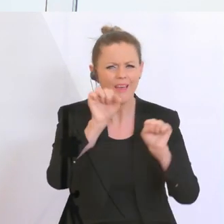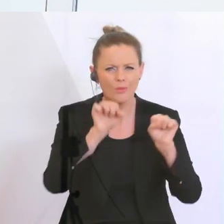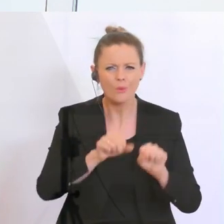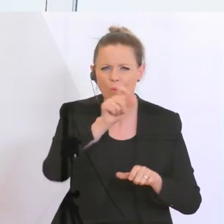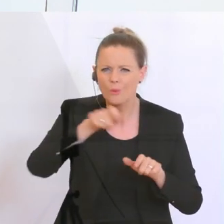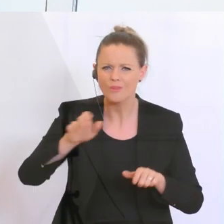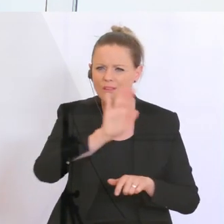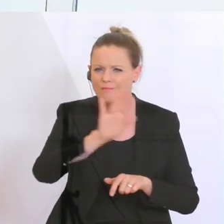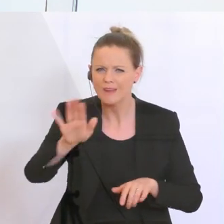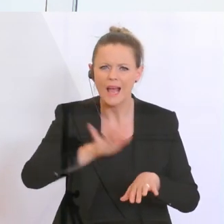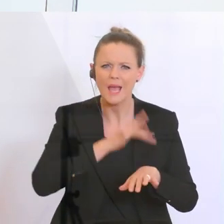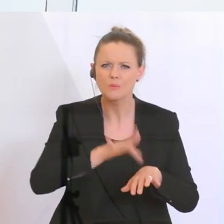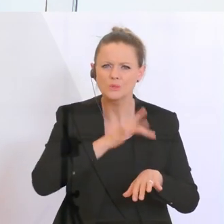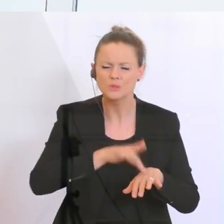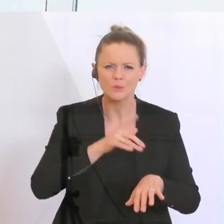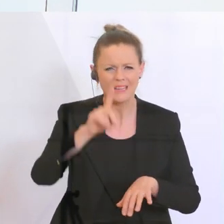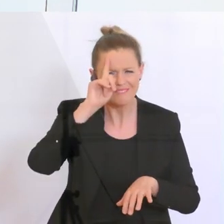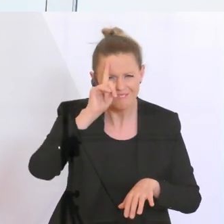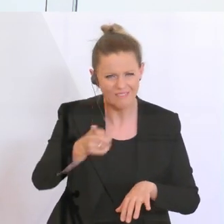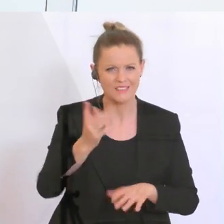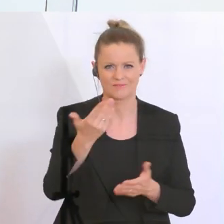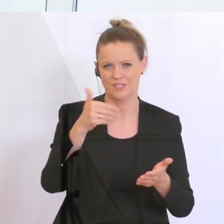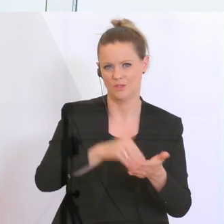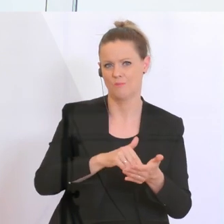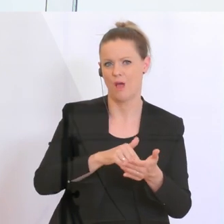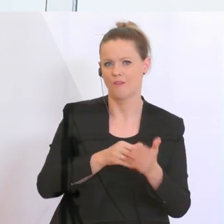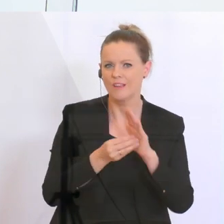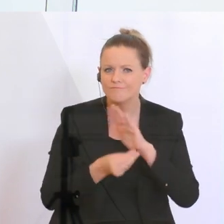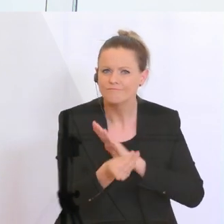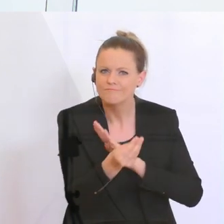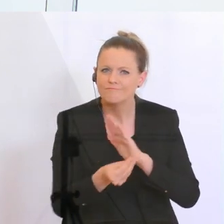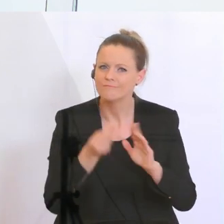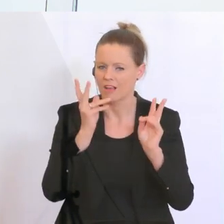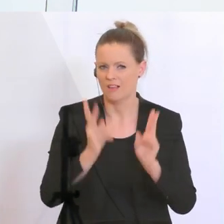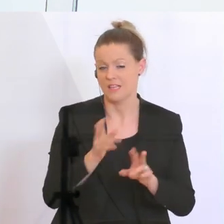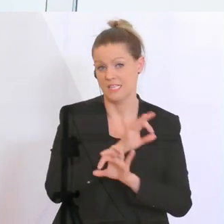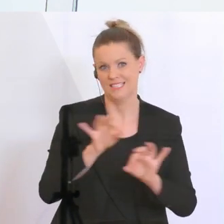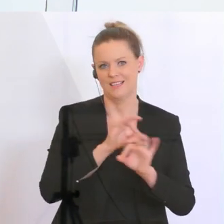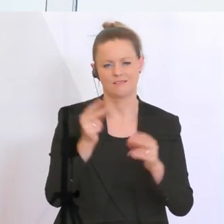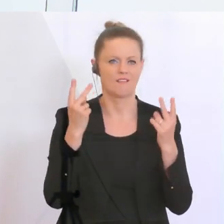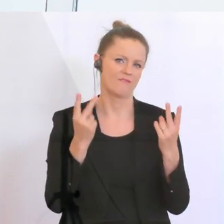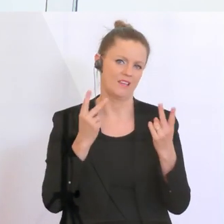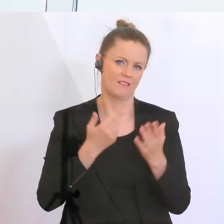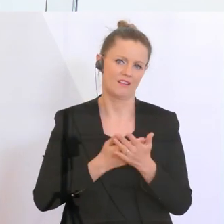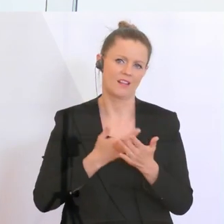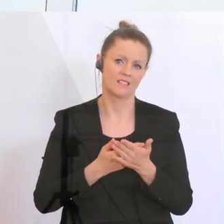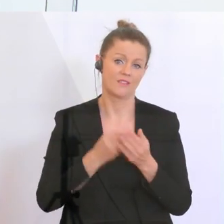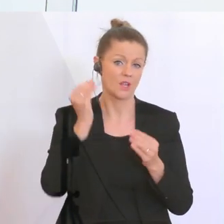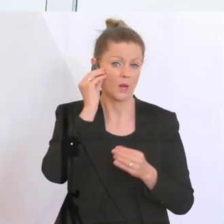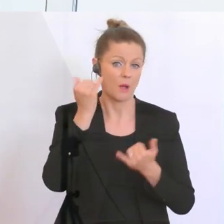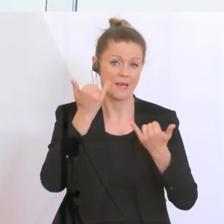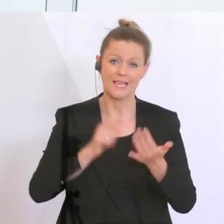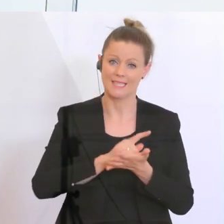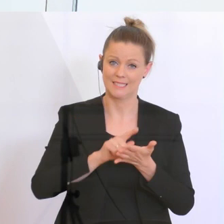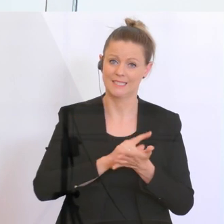Emotionen und Bedürfnisse eingehen können, etwas unheimlich Wichtiges ist. Und deswegen glaube ich, ist diese Zeit